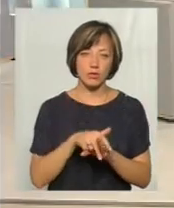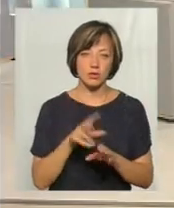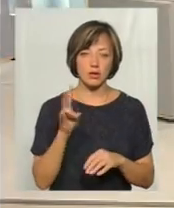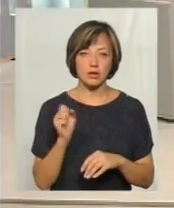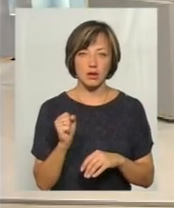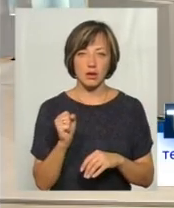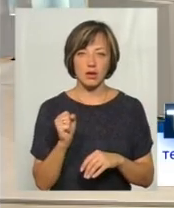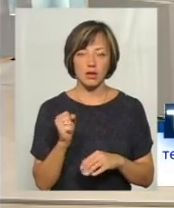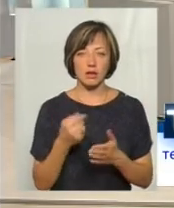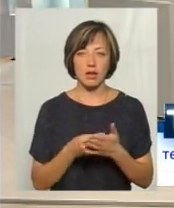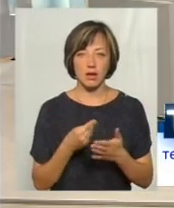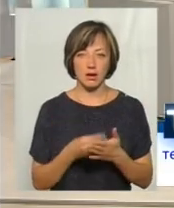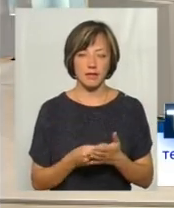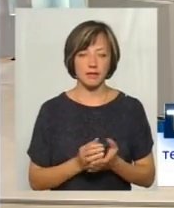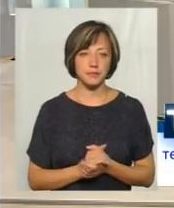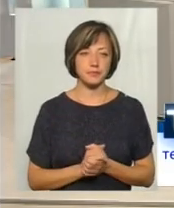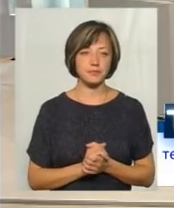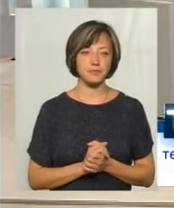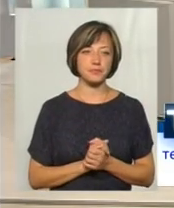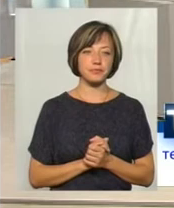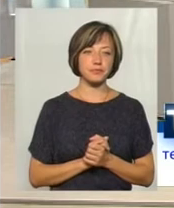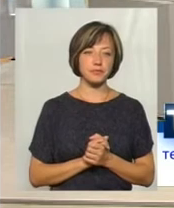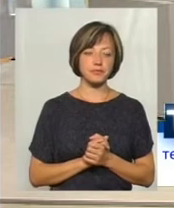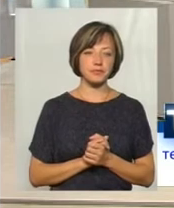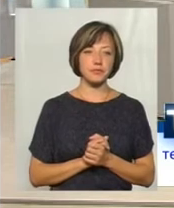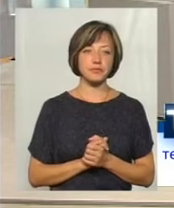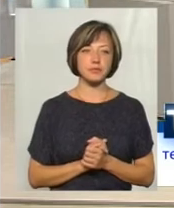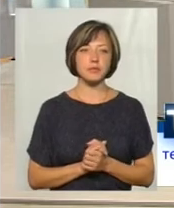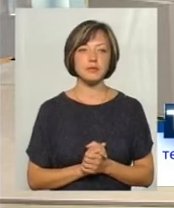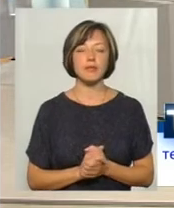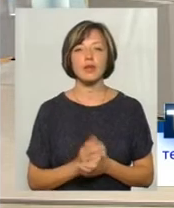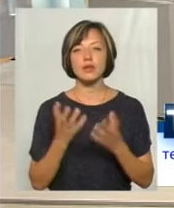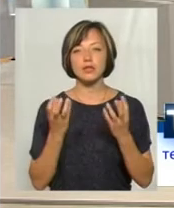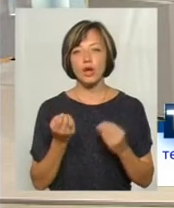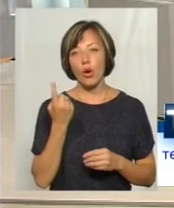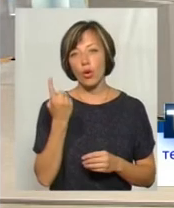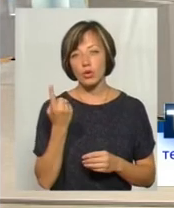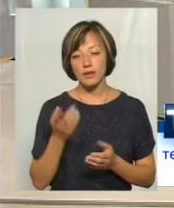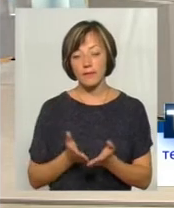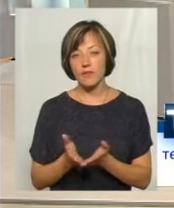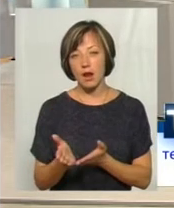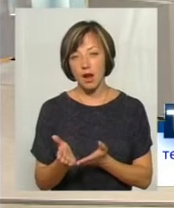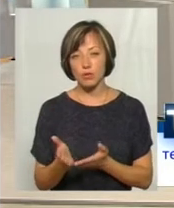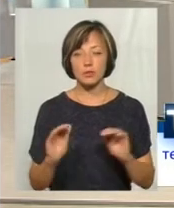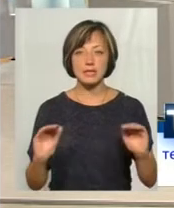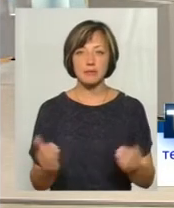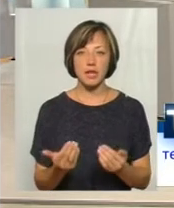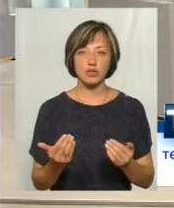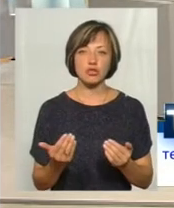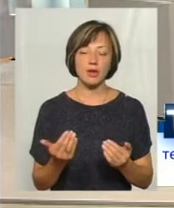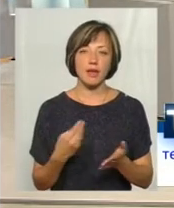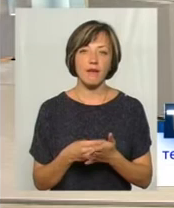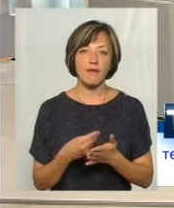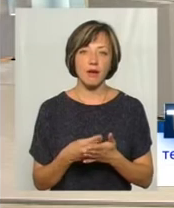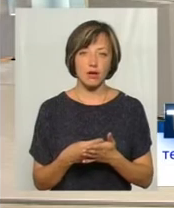на тариф. Так. Також, ще одним варіантом зменшення нагрузки